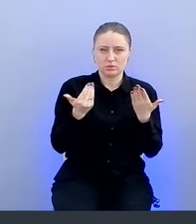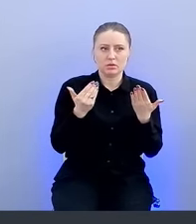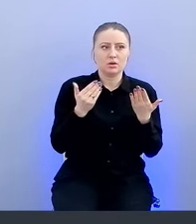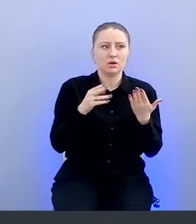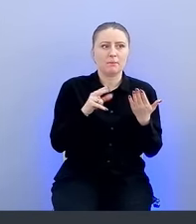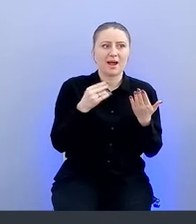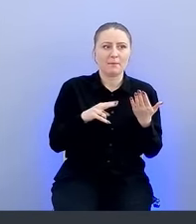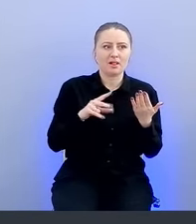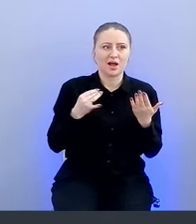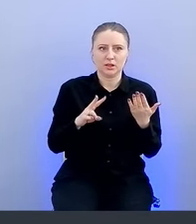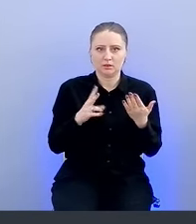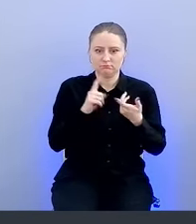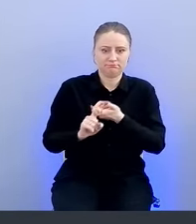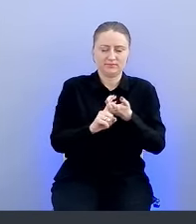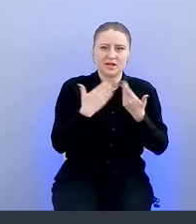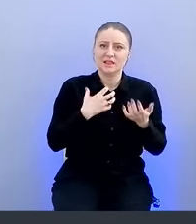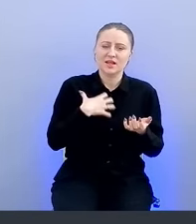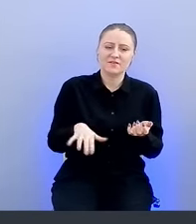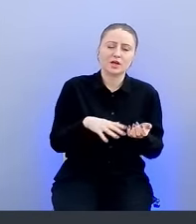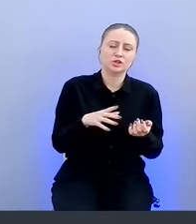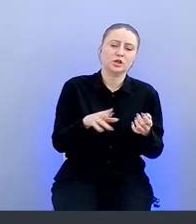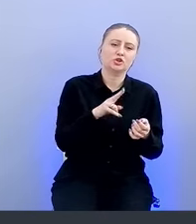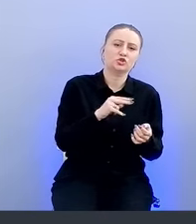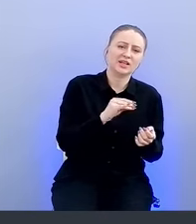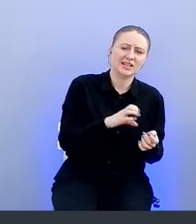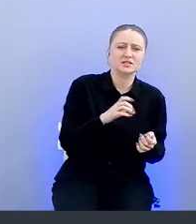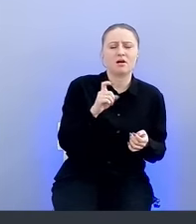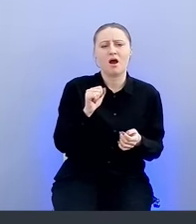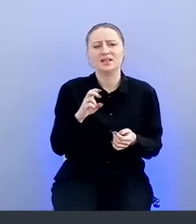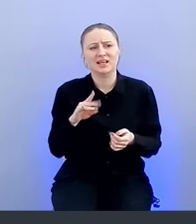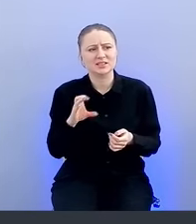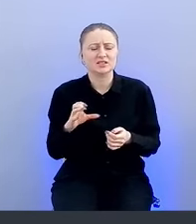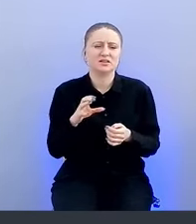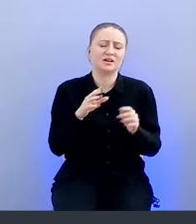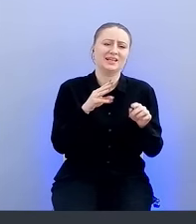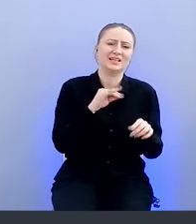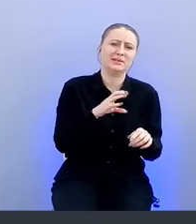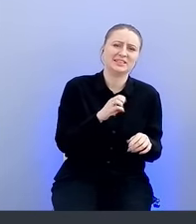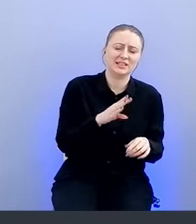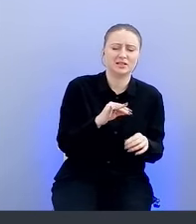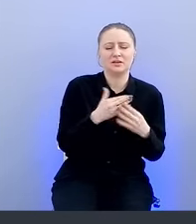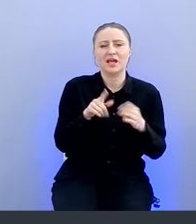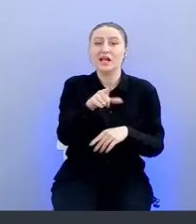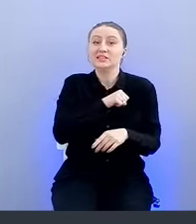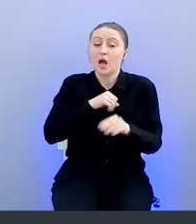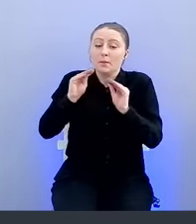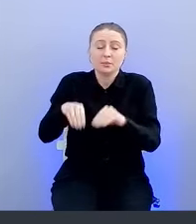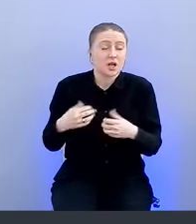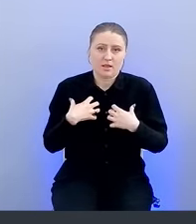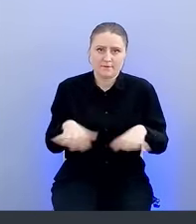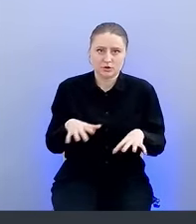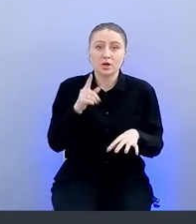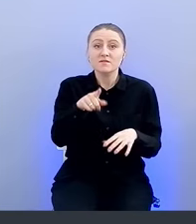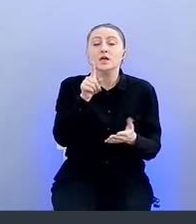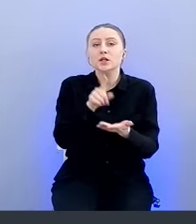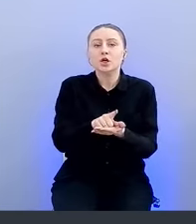пайплайна. То есть неважно какой он — на Jenkins, на Hudson, на GitLab, CI, в TeamCity, или вы написали его сами, неважно, вы